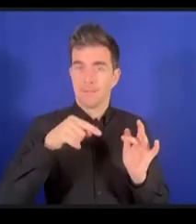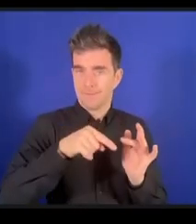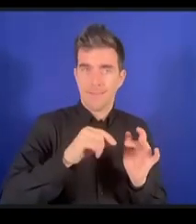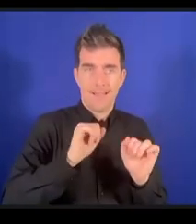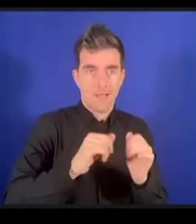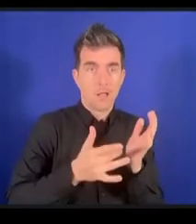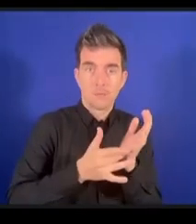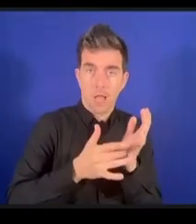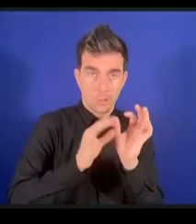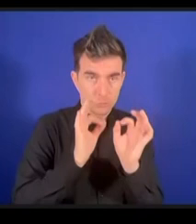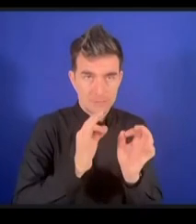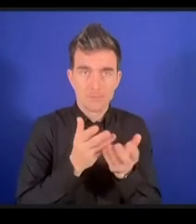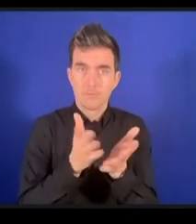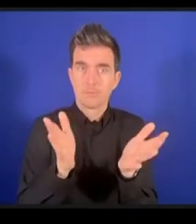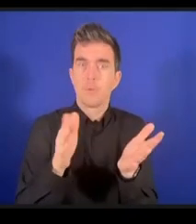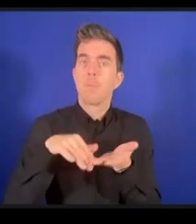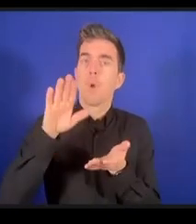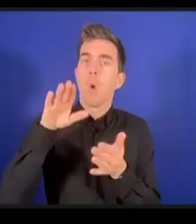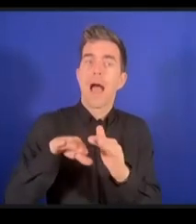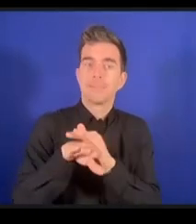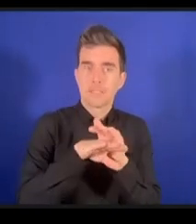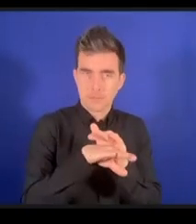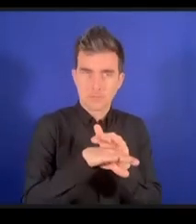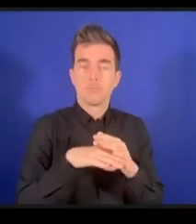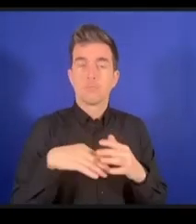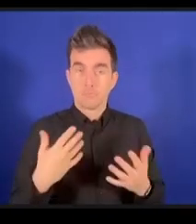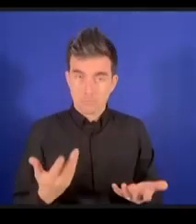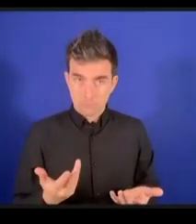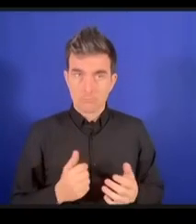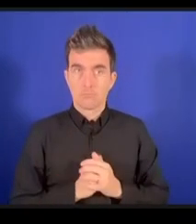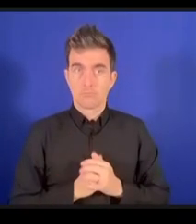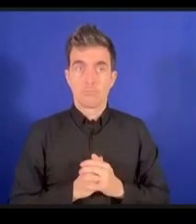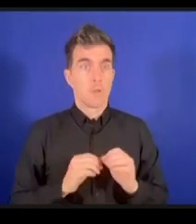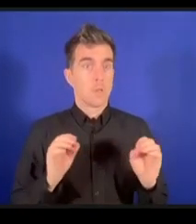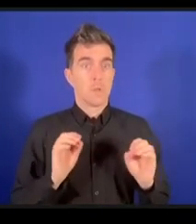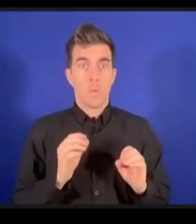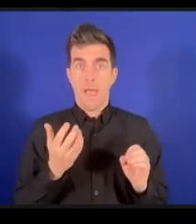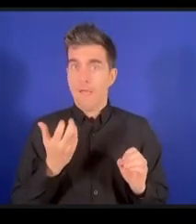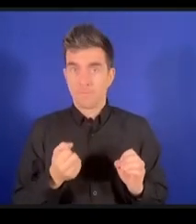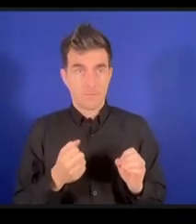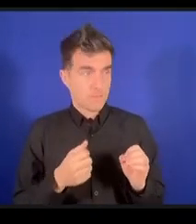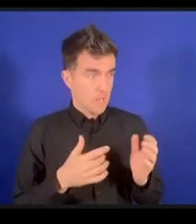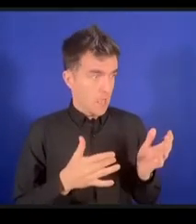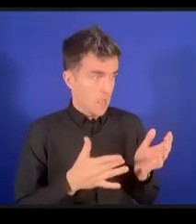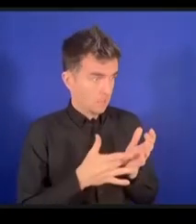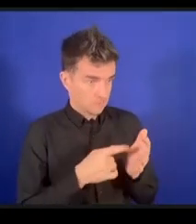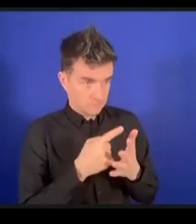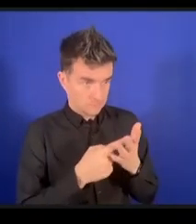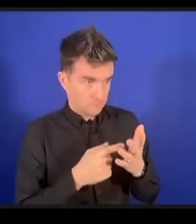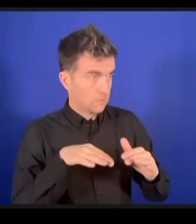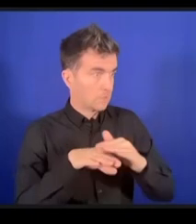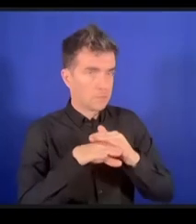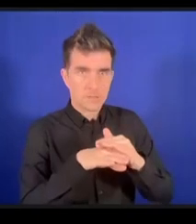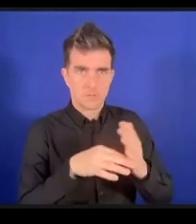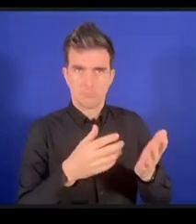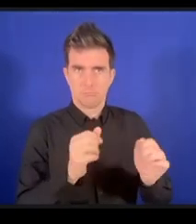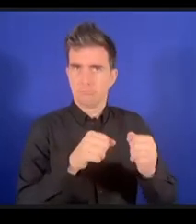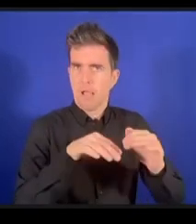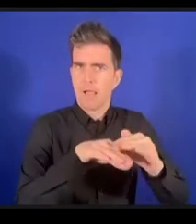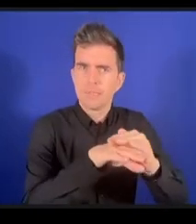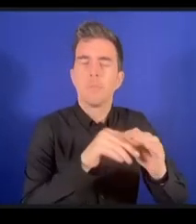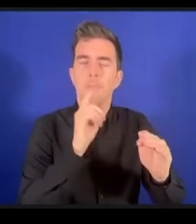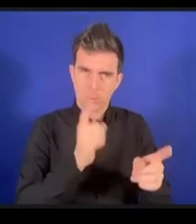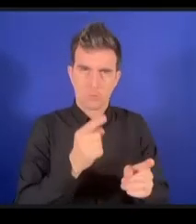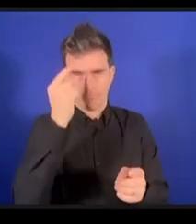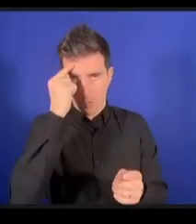dans certains cas il s'agit simplement d'exigences physiques où des personnes ne parviennent pas accéder